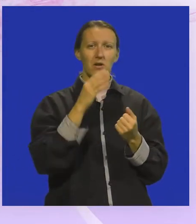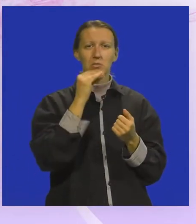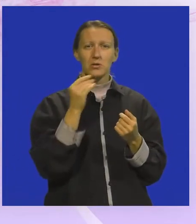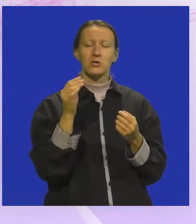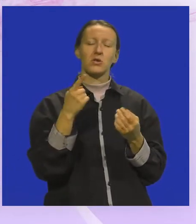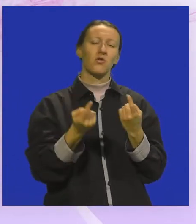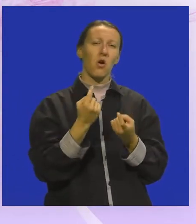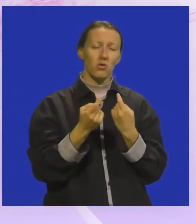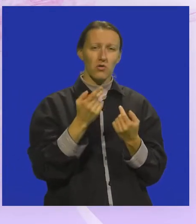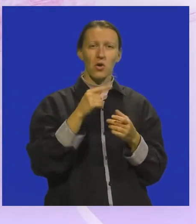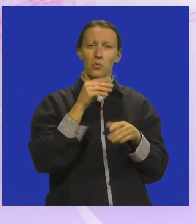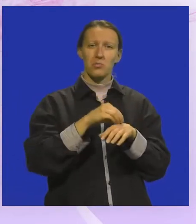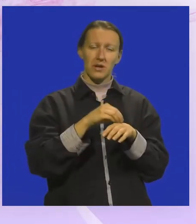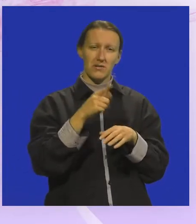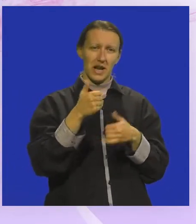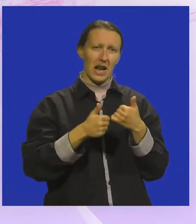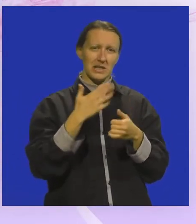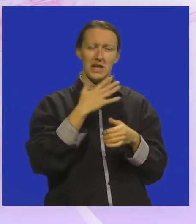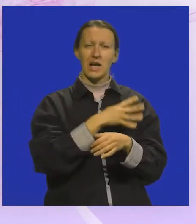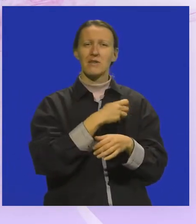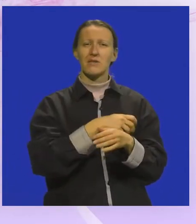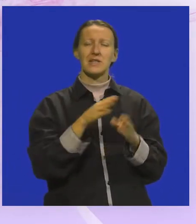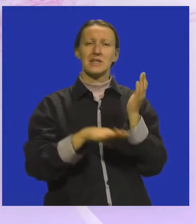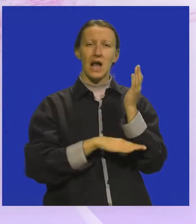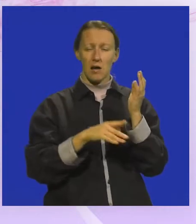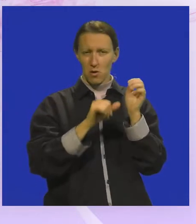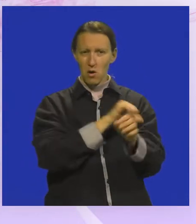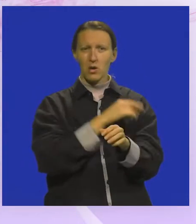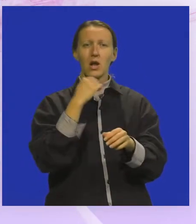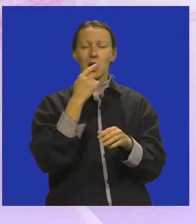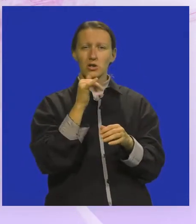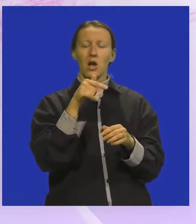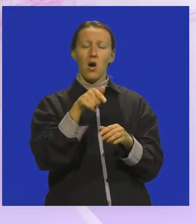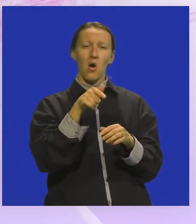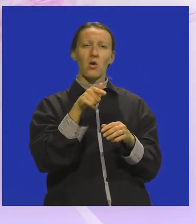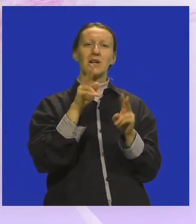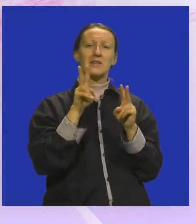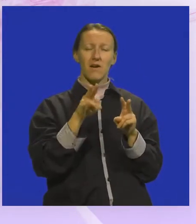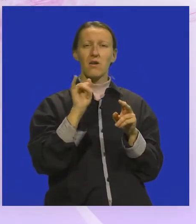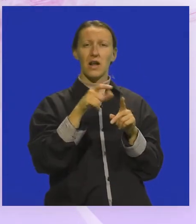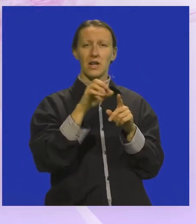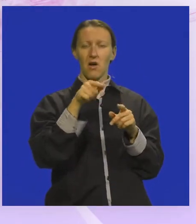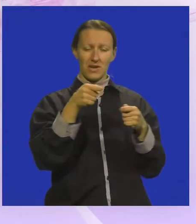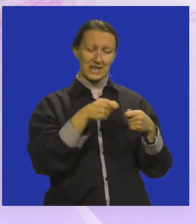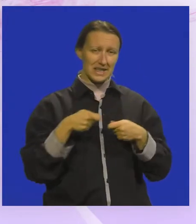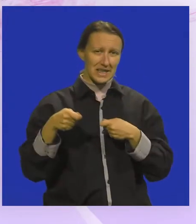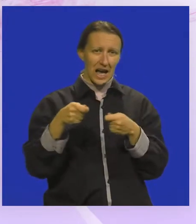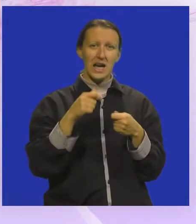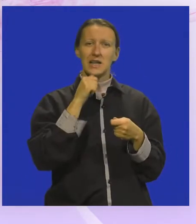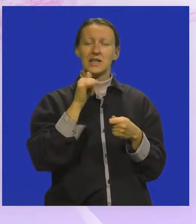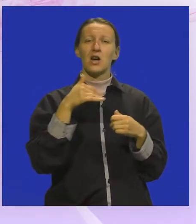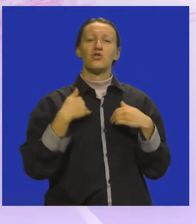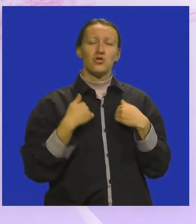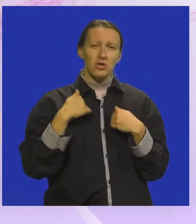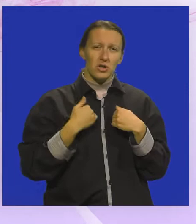dogodovština. U prijavi na naticanje za Hrvatsko stablo godine to smo i istaknuli, da ona zaista je dio ove zajednice i da